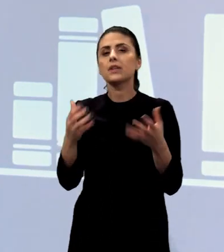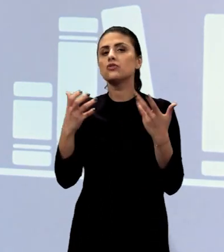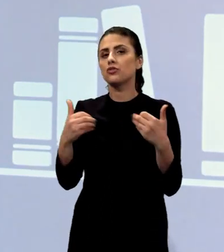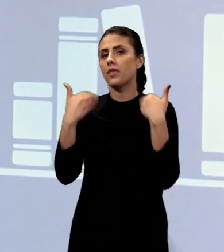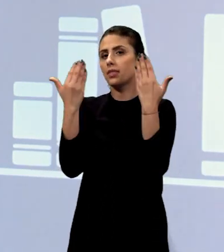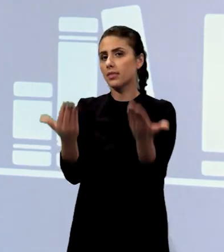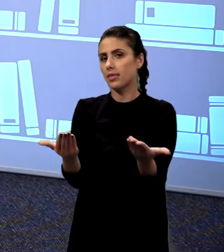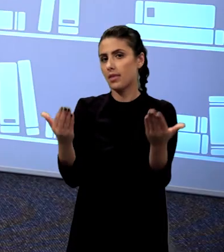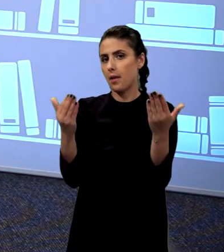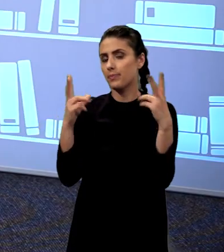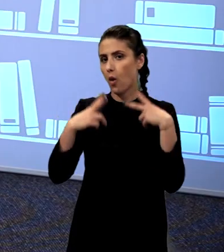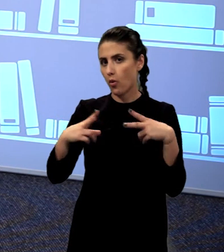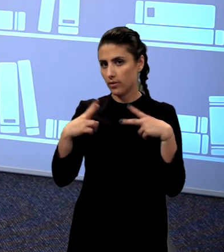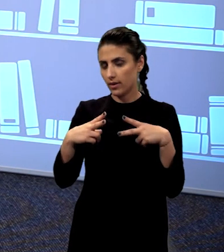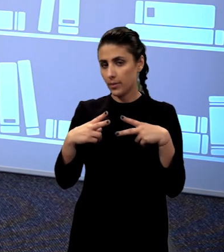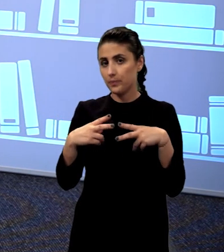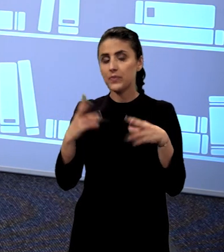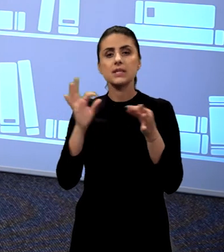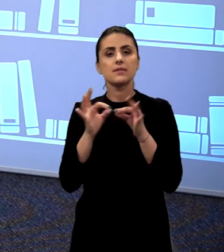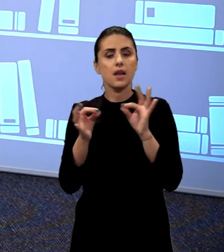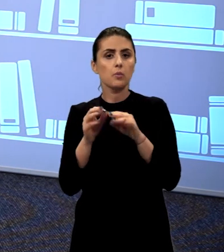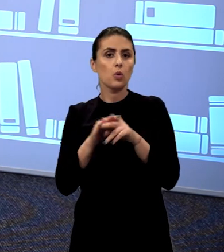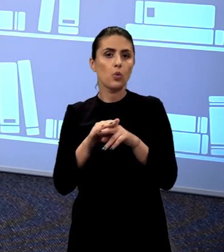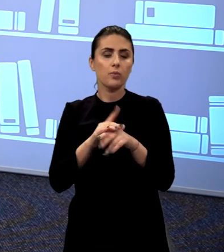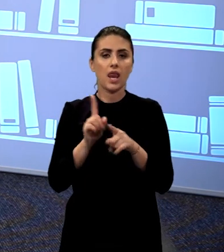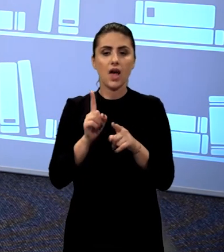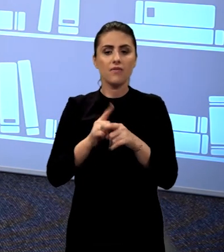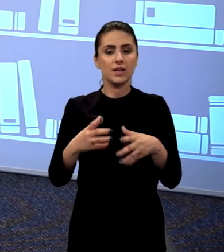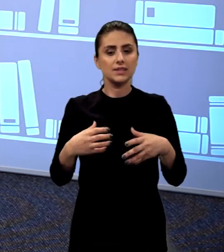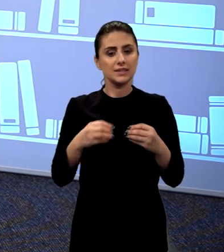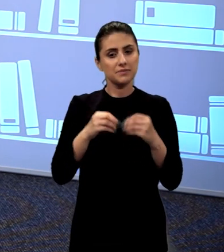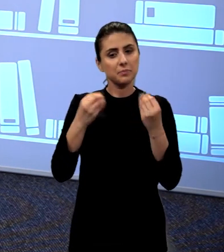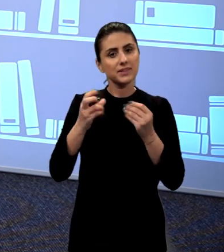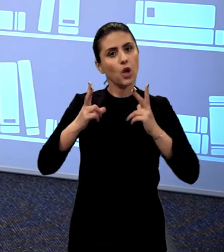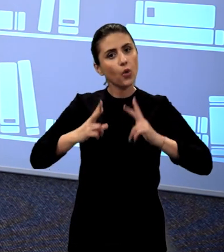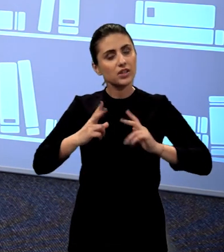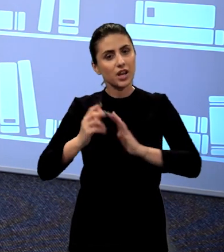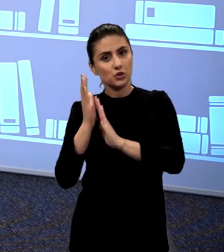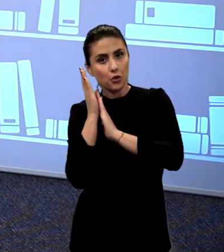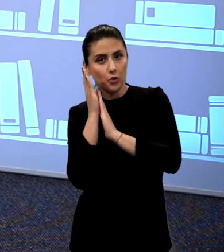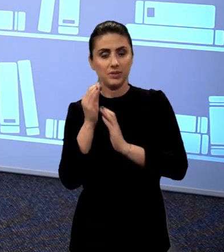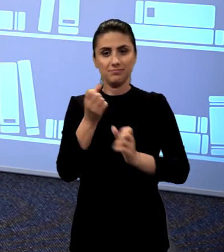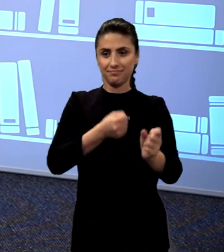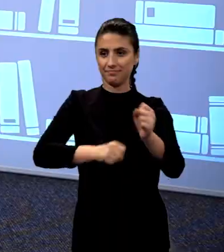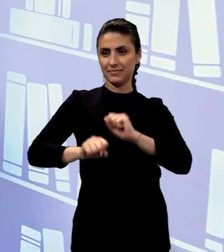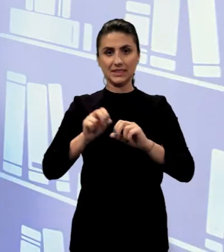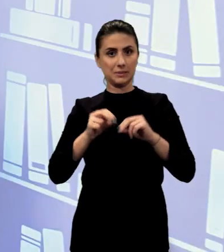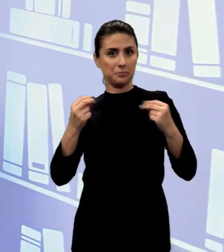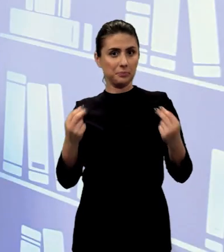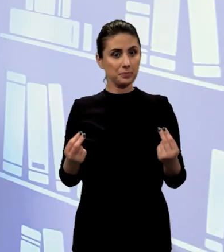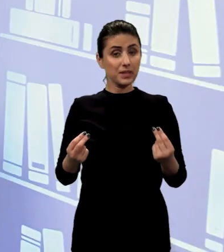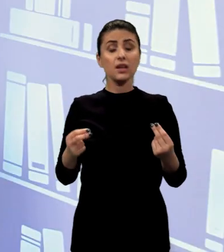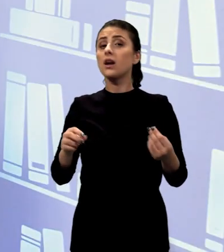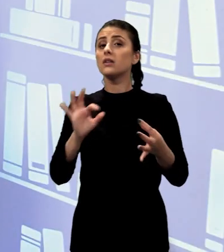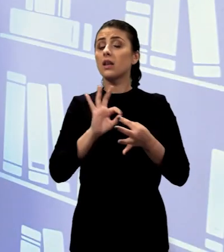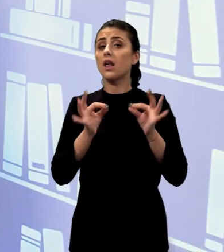a da o dihnă, cuprinde efecte cum ar fi împrospătarea, însuflețirea, refacerea. Aceste